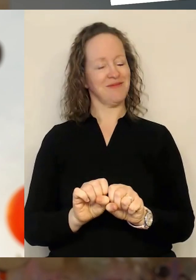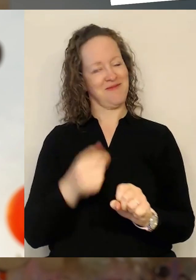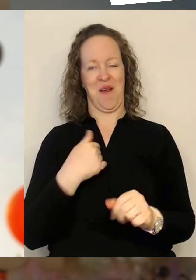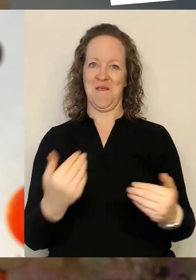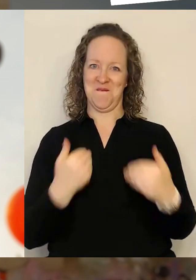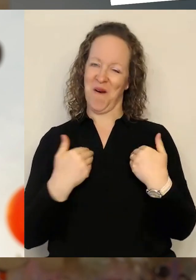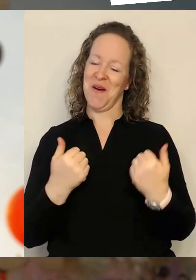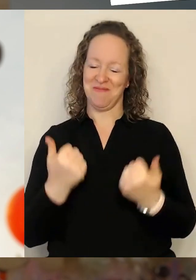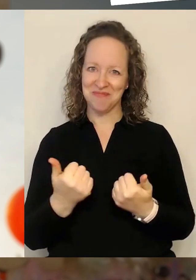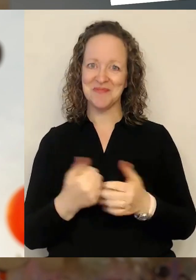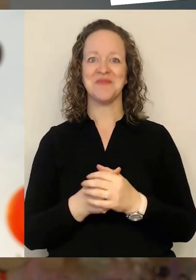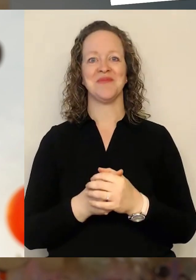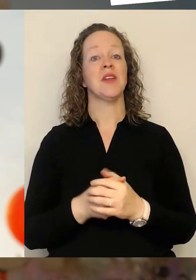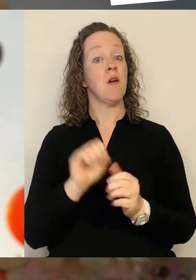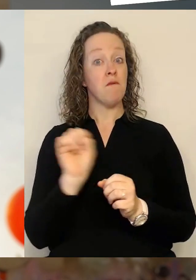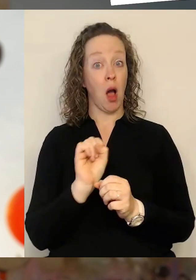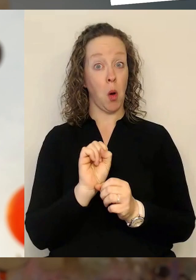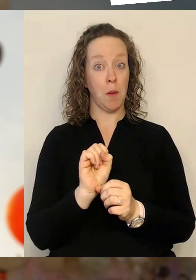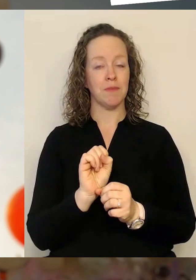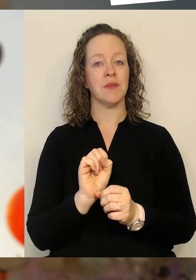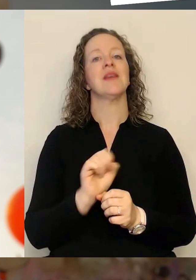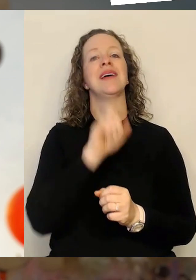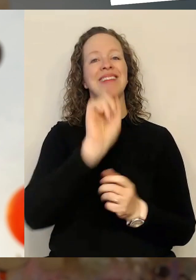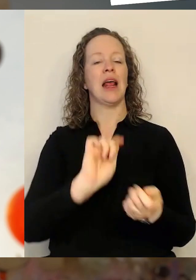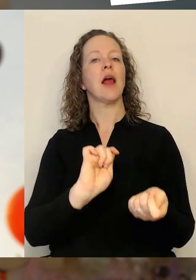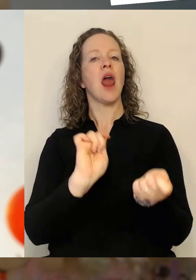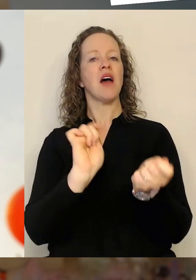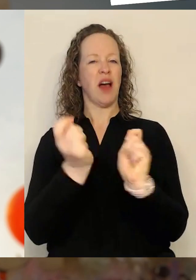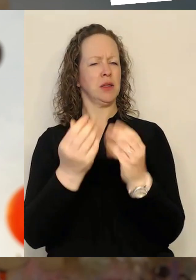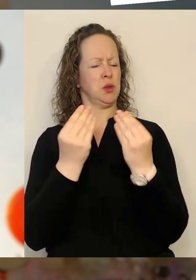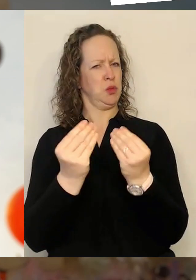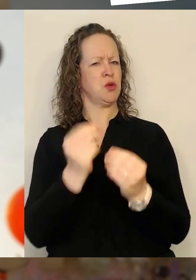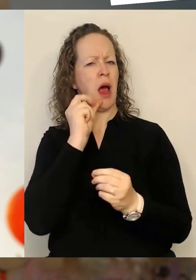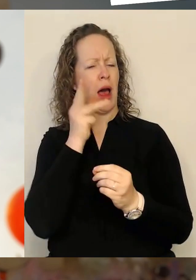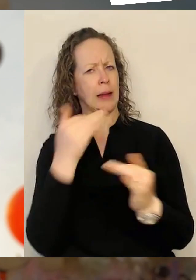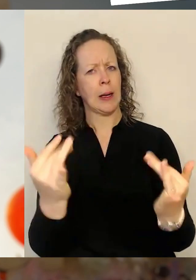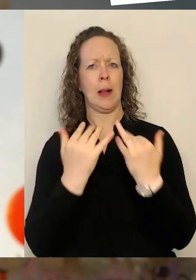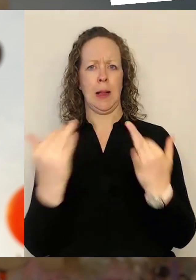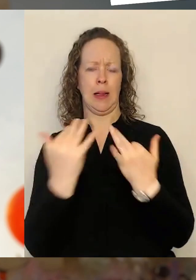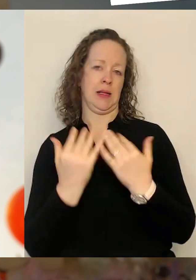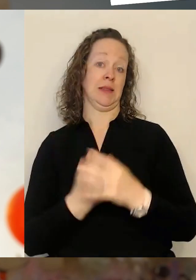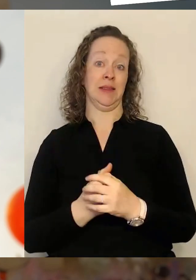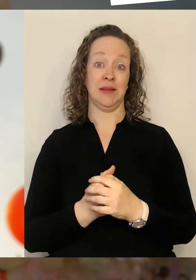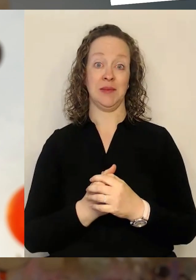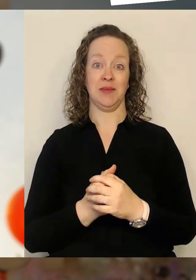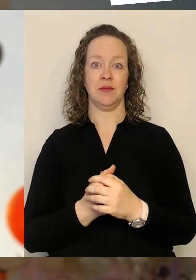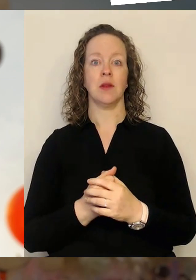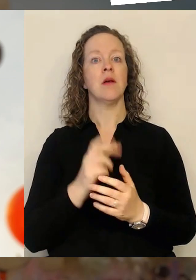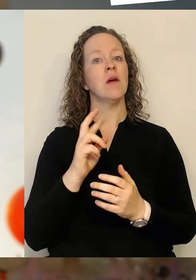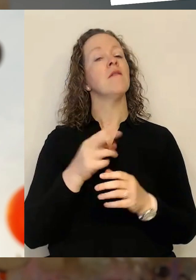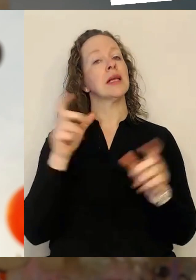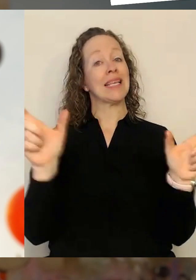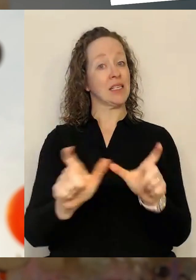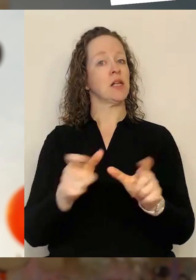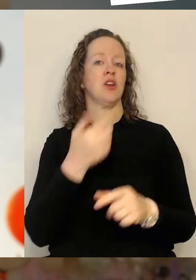prägt natürlich inzwischen unser ganzes Leben jeden Tag. Wer teilhaben will in unserer Gesellschaft, braucht digitales Können,